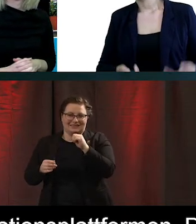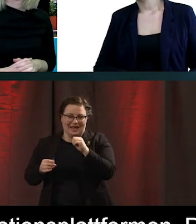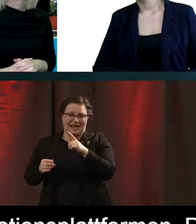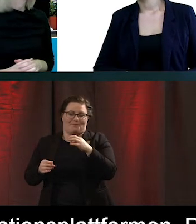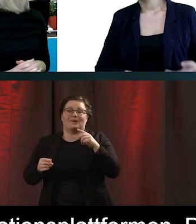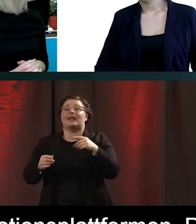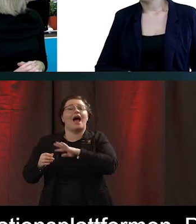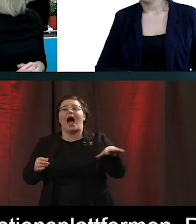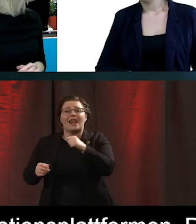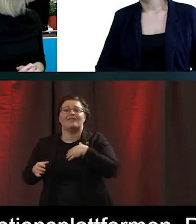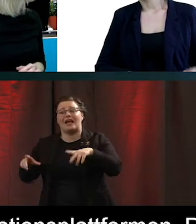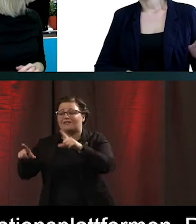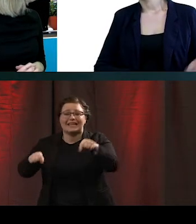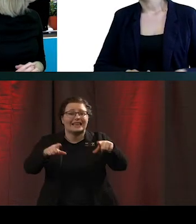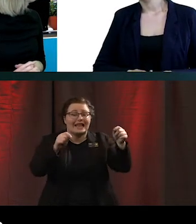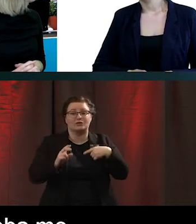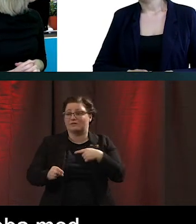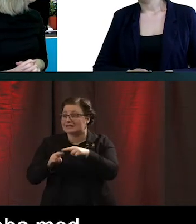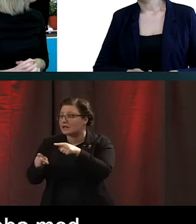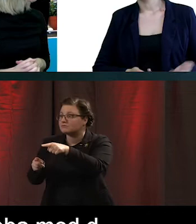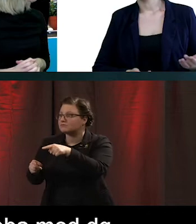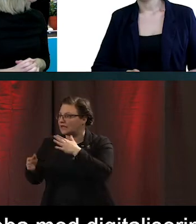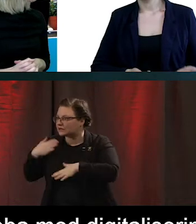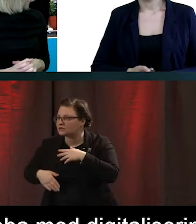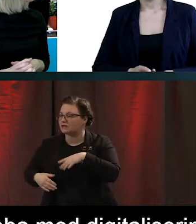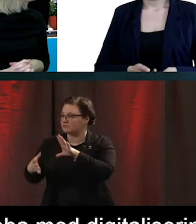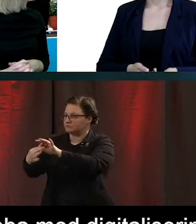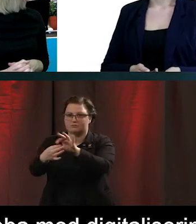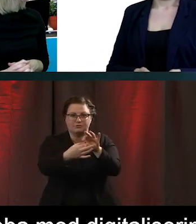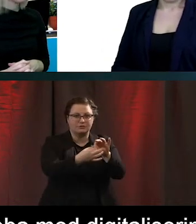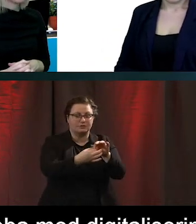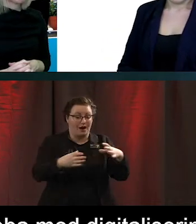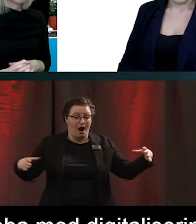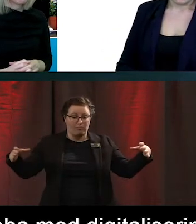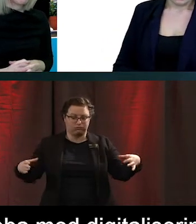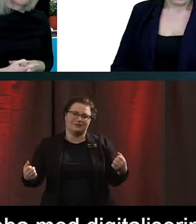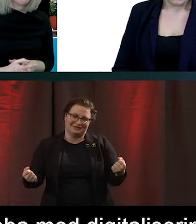För tillsammans blir vi starkare. Och har större möjlighet att kunna skapa en förändring.